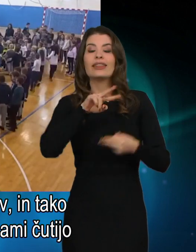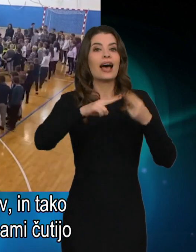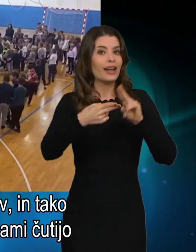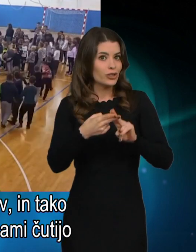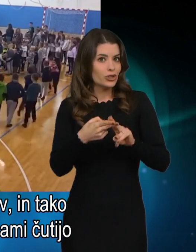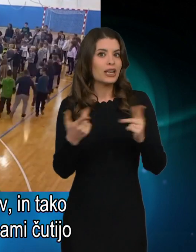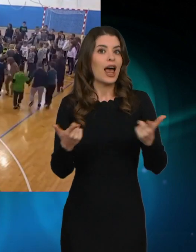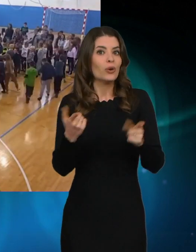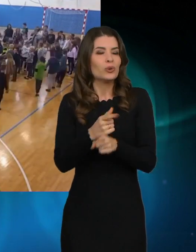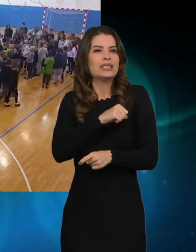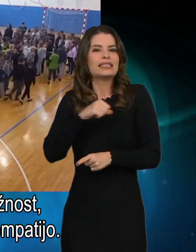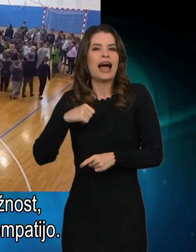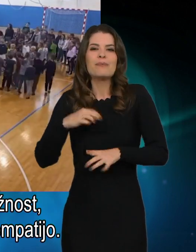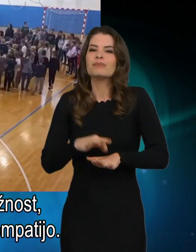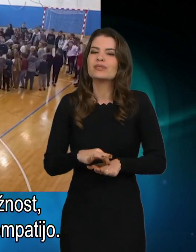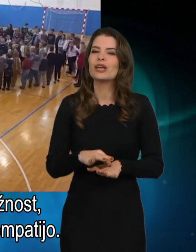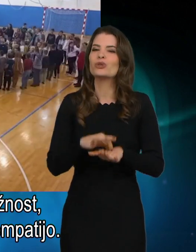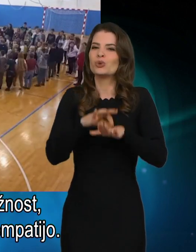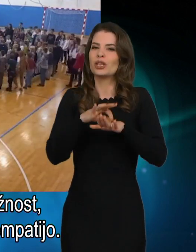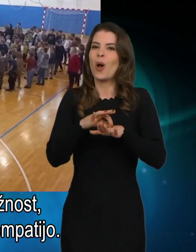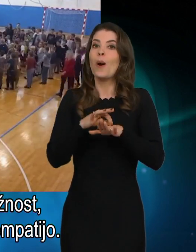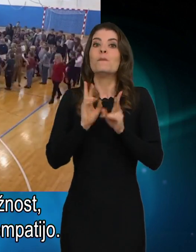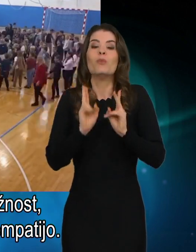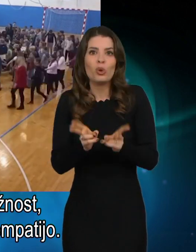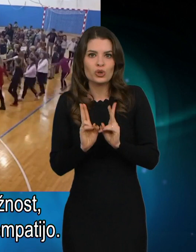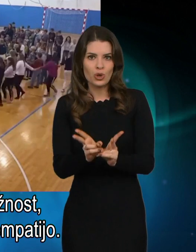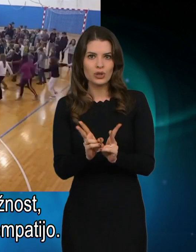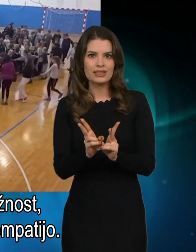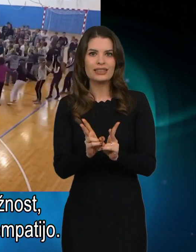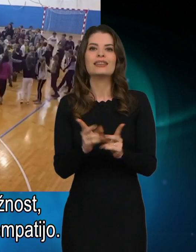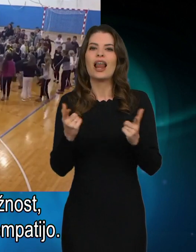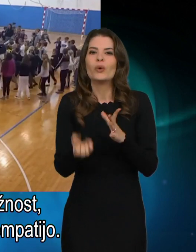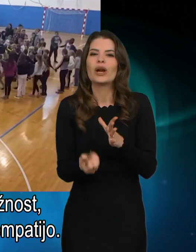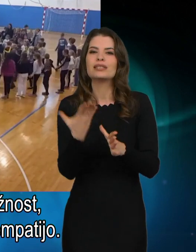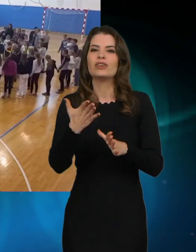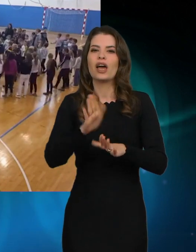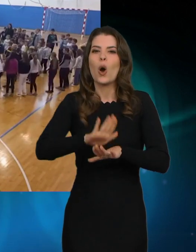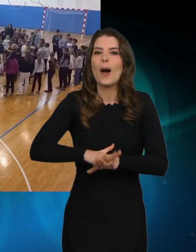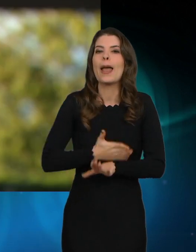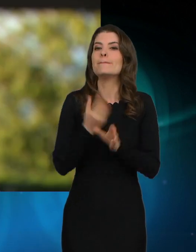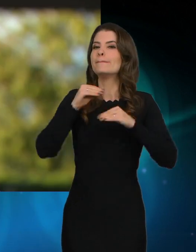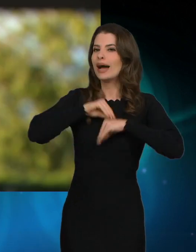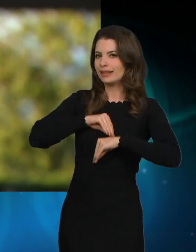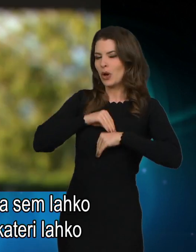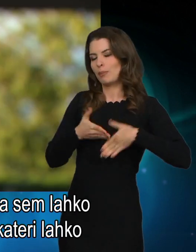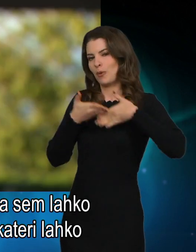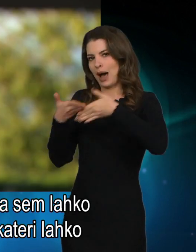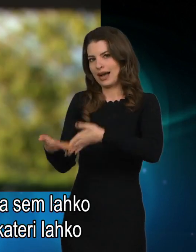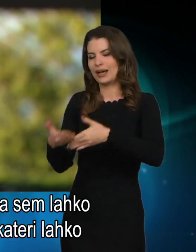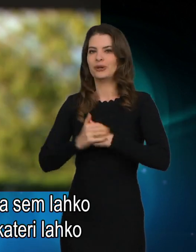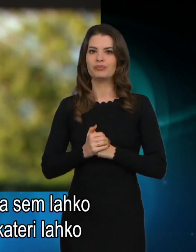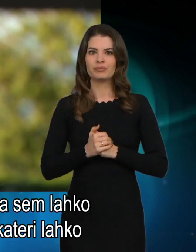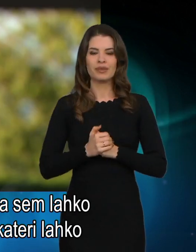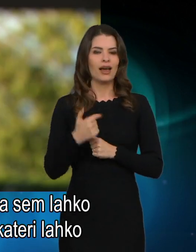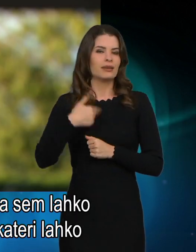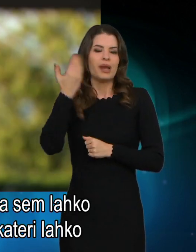in tudi sami čutijo eno možnost in priložnost, da razvijajo svojo empatijo. Sem bila počaščena,